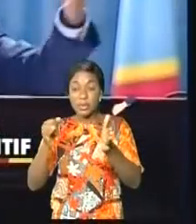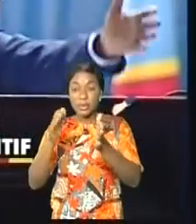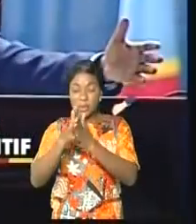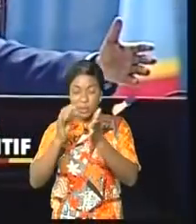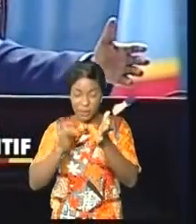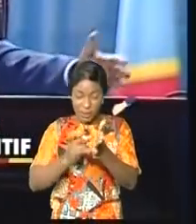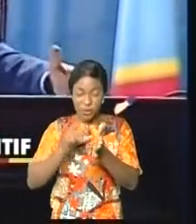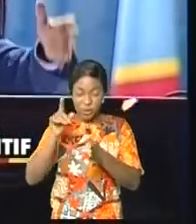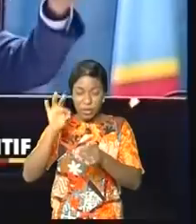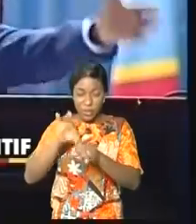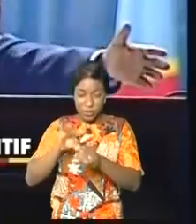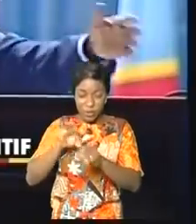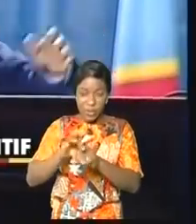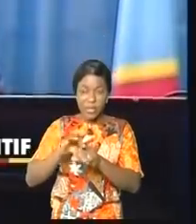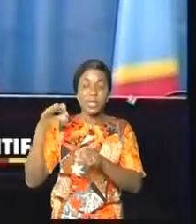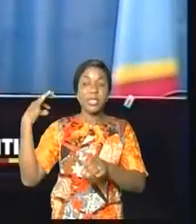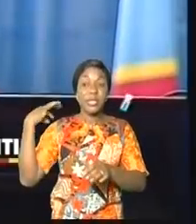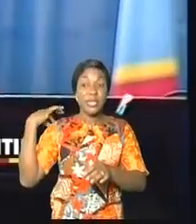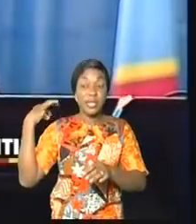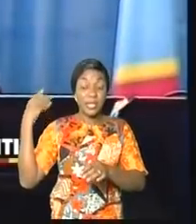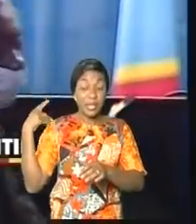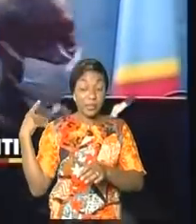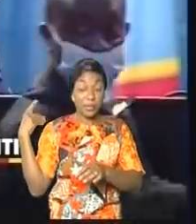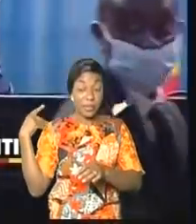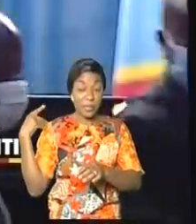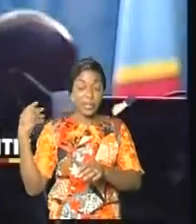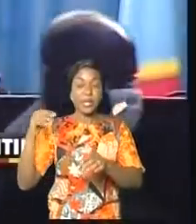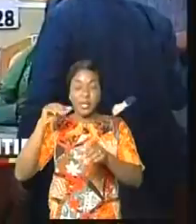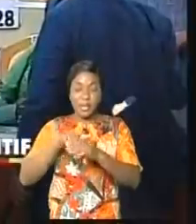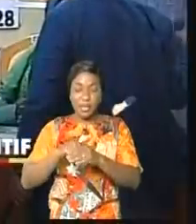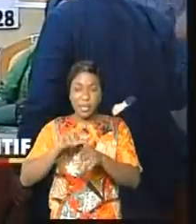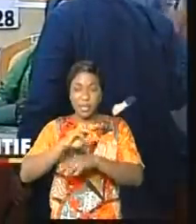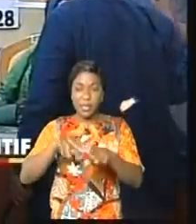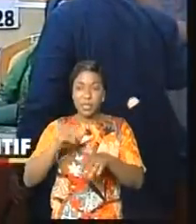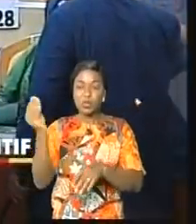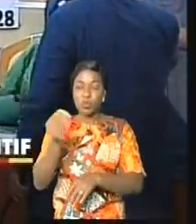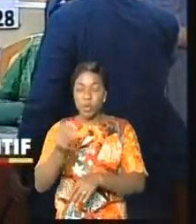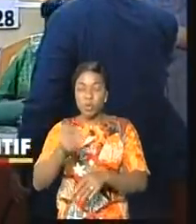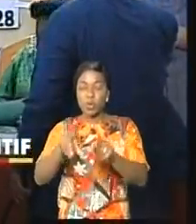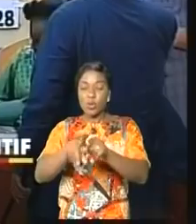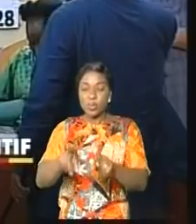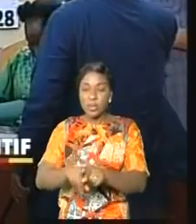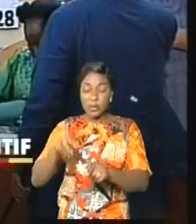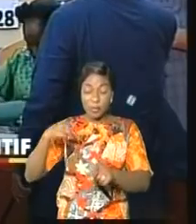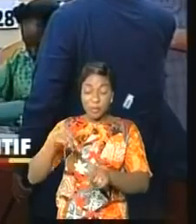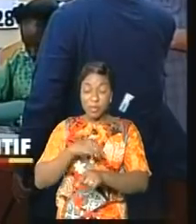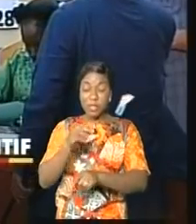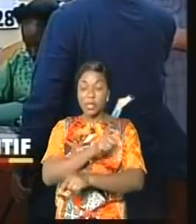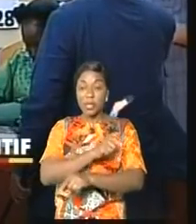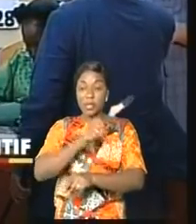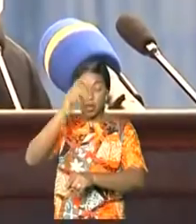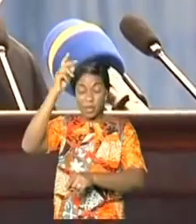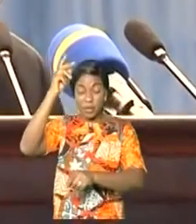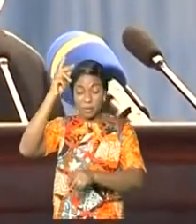il sera élu député national dans les districts du Congo et membre du bureau politique élu dans la province de